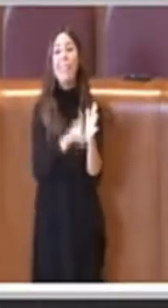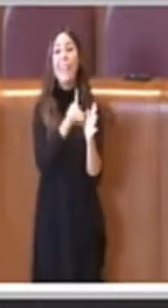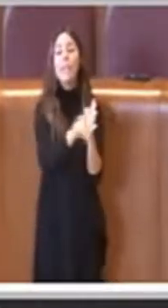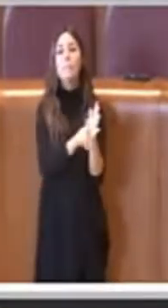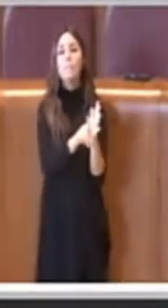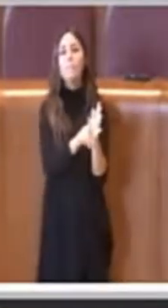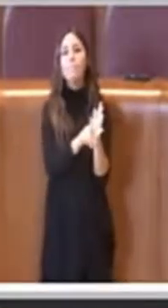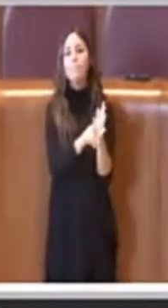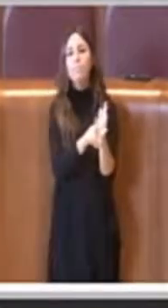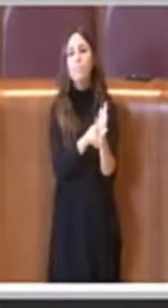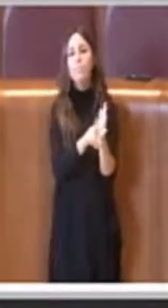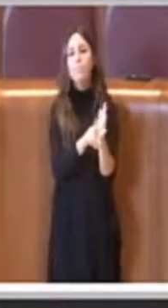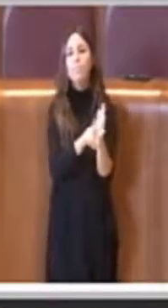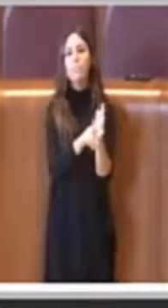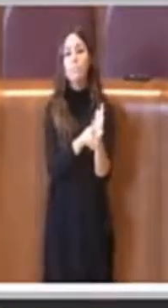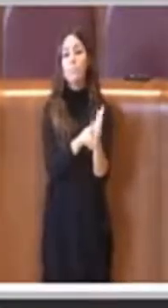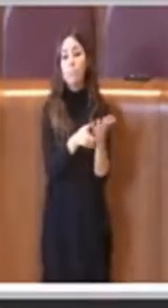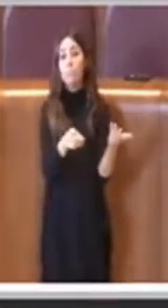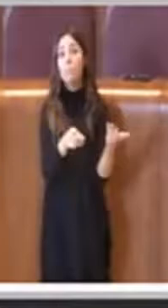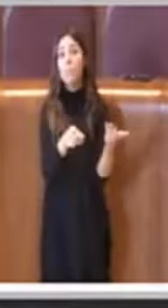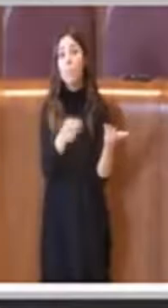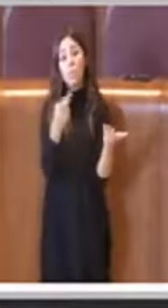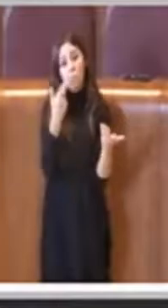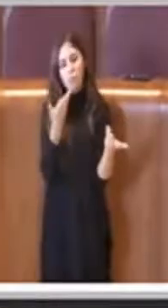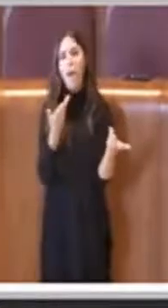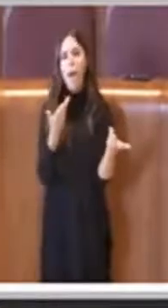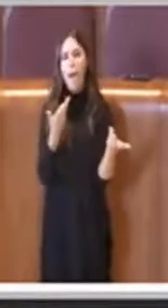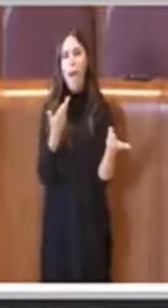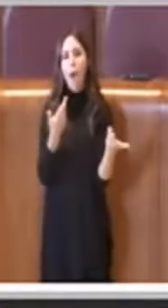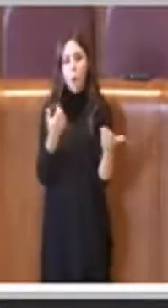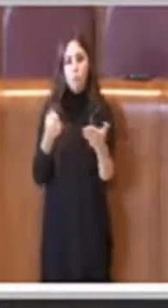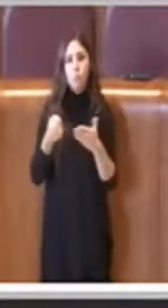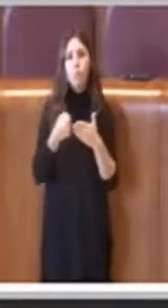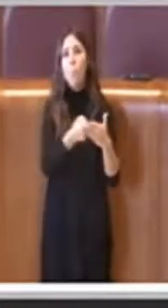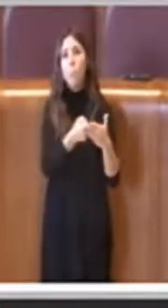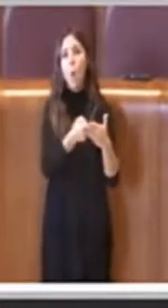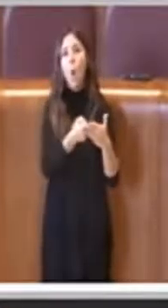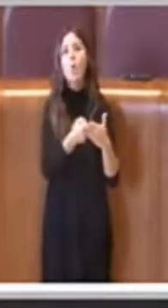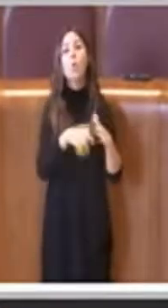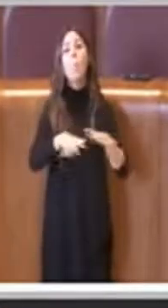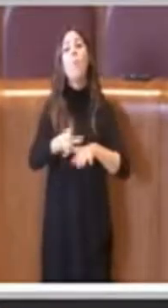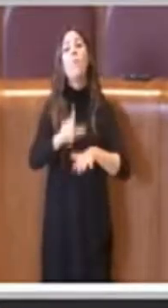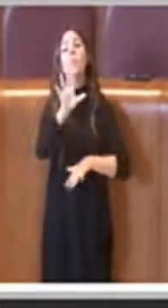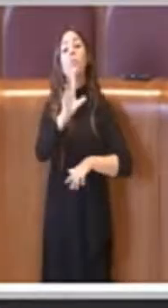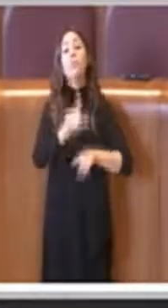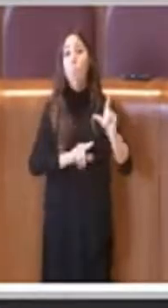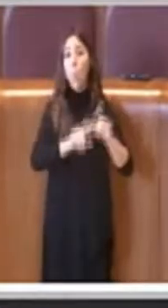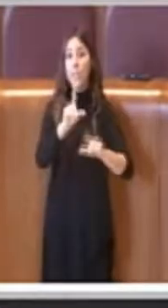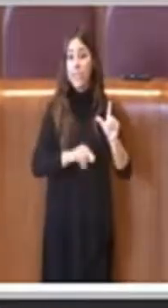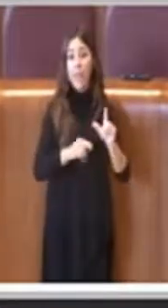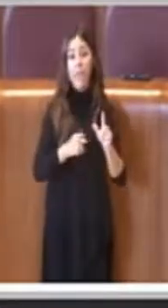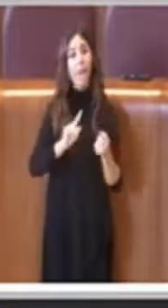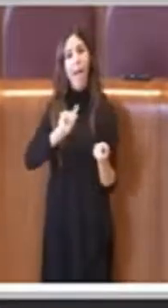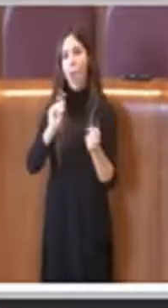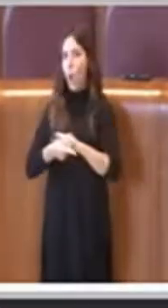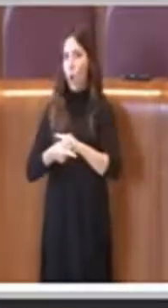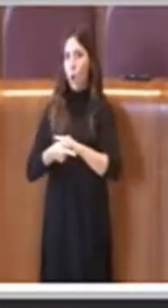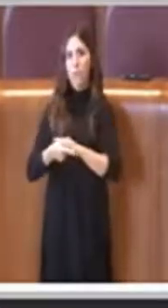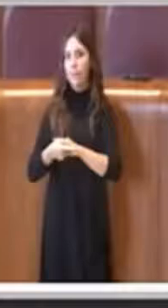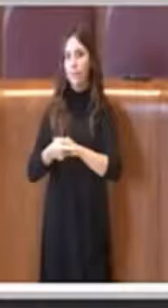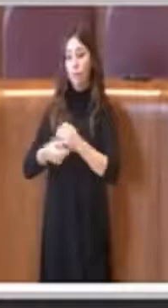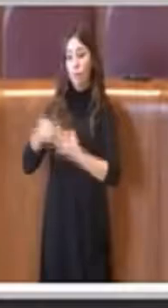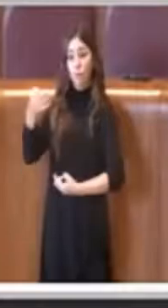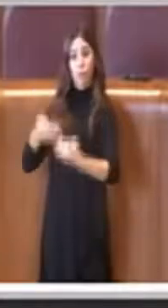vede l'appoggio del Movimento 5 Stelle ma purtroppo non vede l'appoggio della giurisprudenza